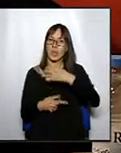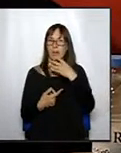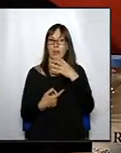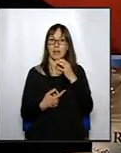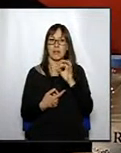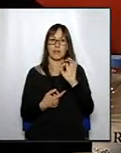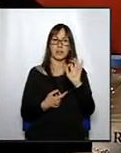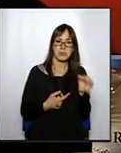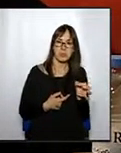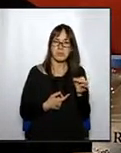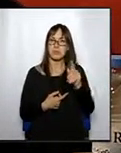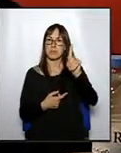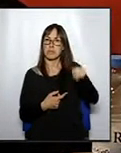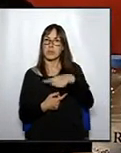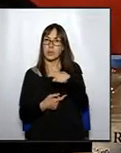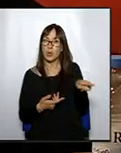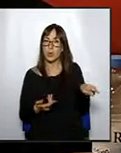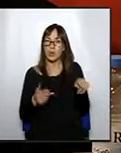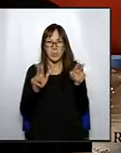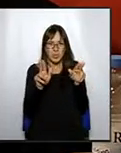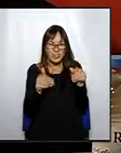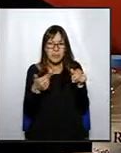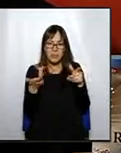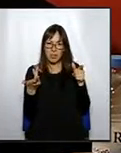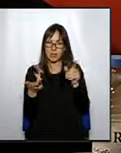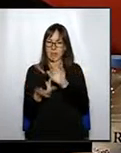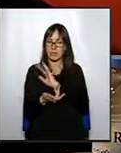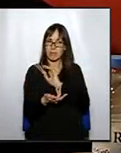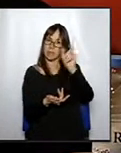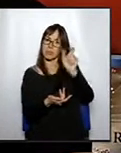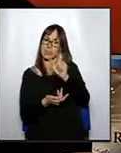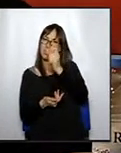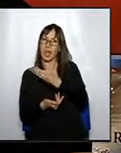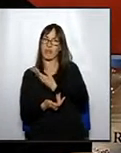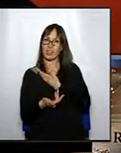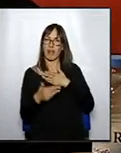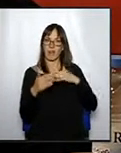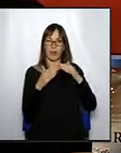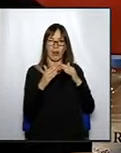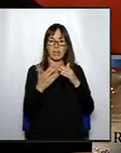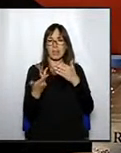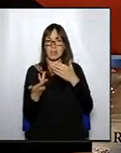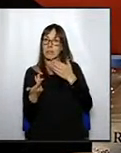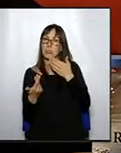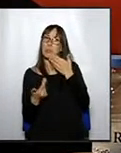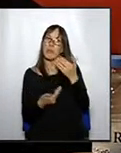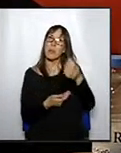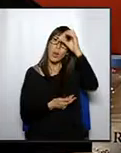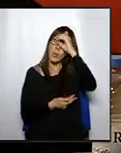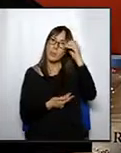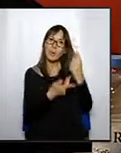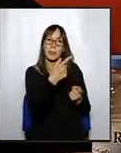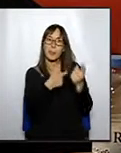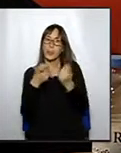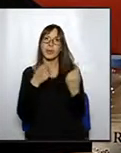m'estranya que amb un tema decalat, decalat per la ciutadania, doncs vostès no vulguin demanar l'opinió de